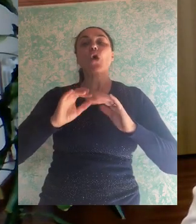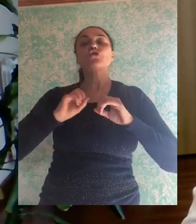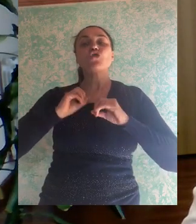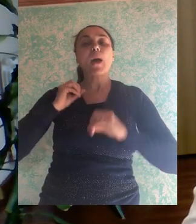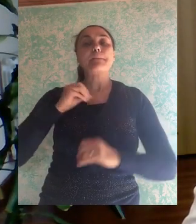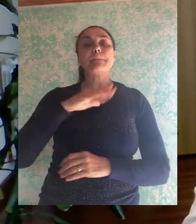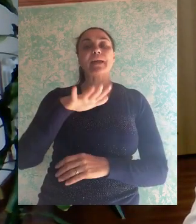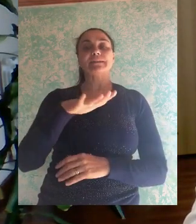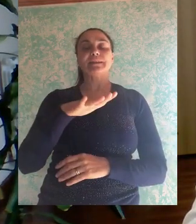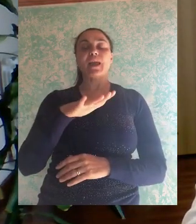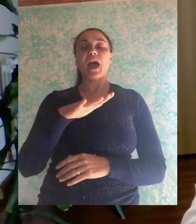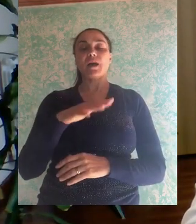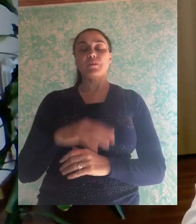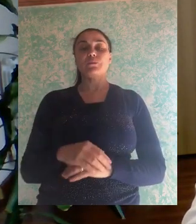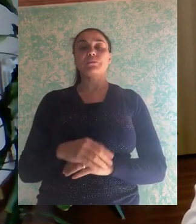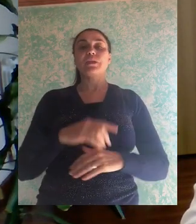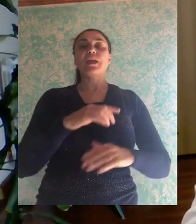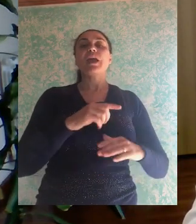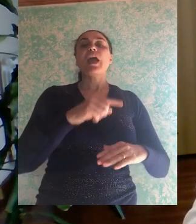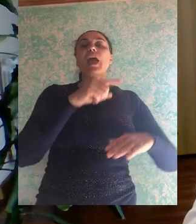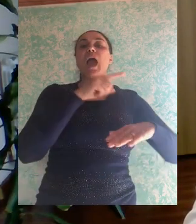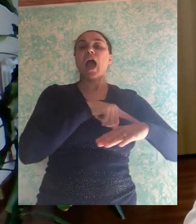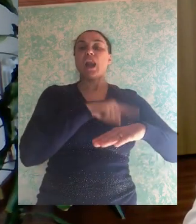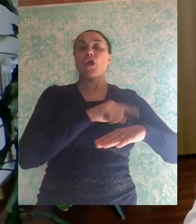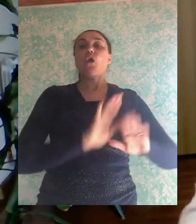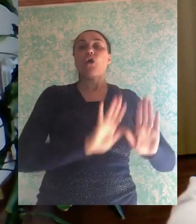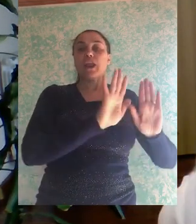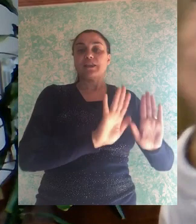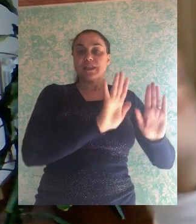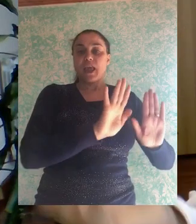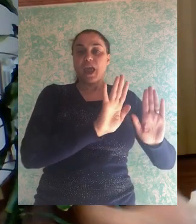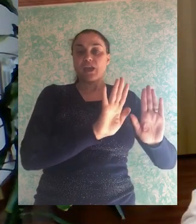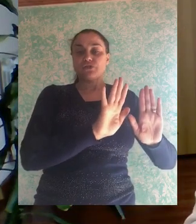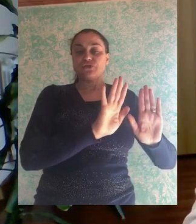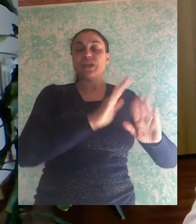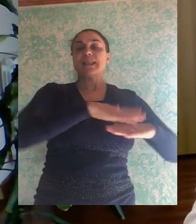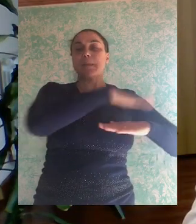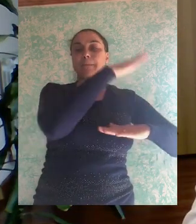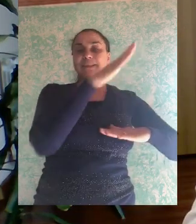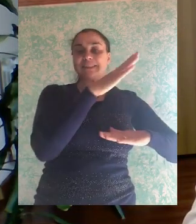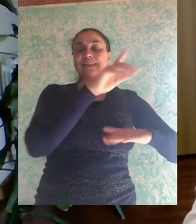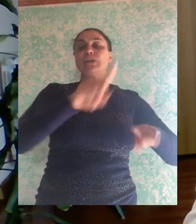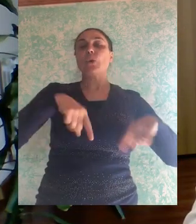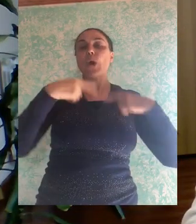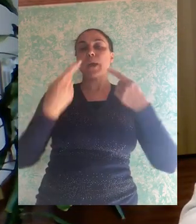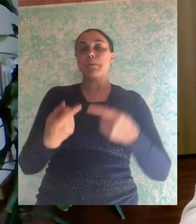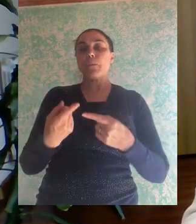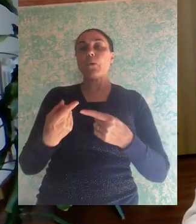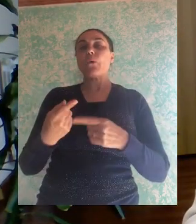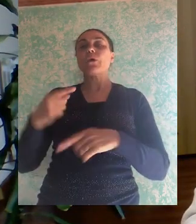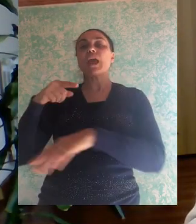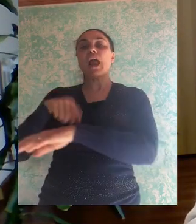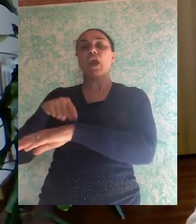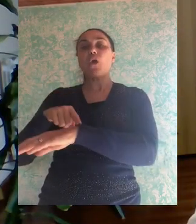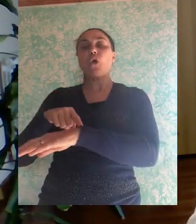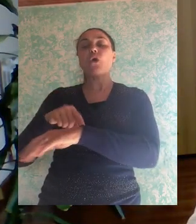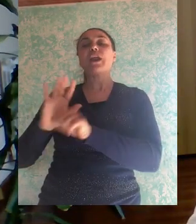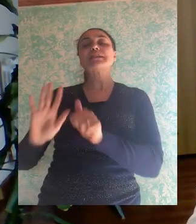membri di chiesa alle ore 10 e poi alle ore 18 due culti